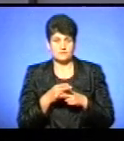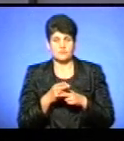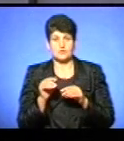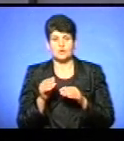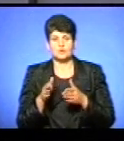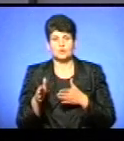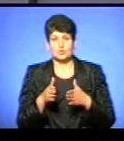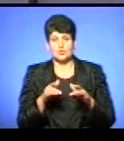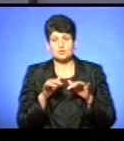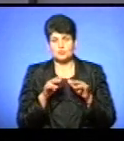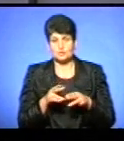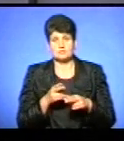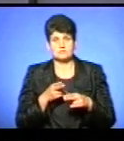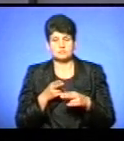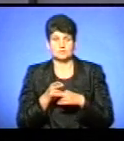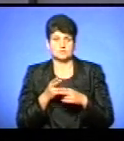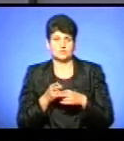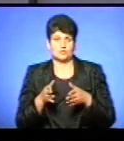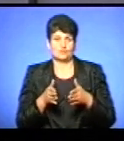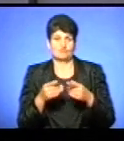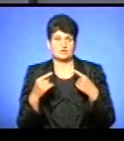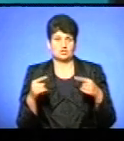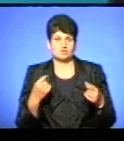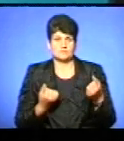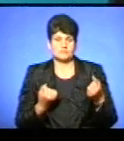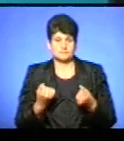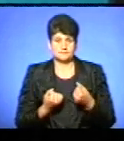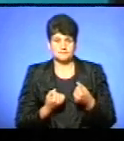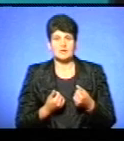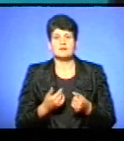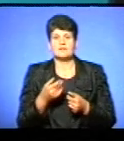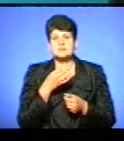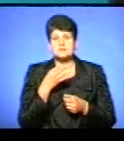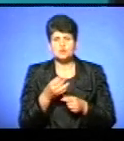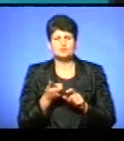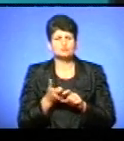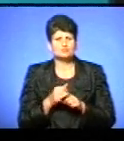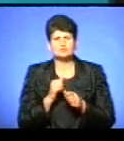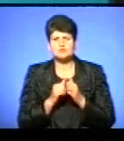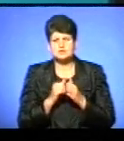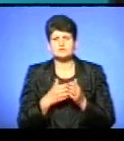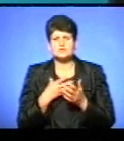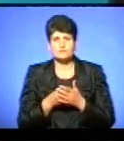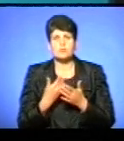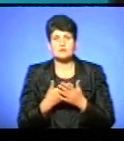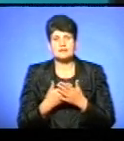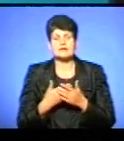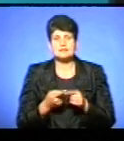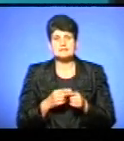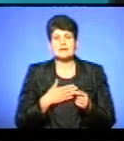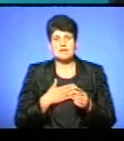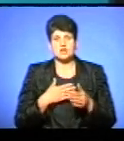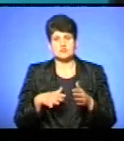руху, загородив дорогу проїзду іншому транспортному засобу. Я вам скажу, що дуже часто, з власного прикладу, тому що це наш двір,